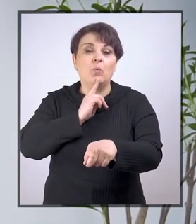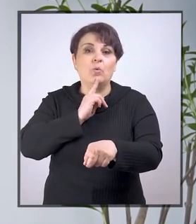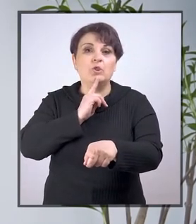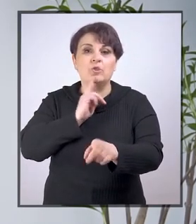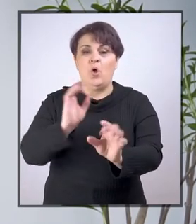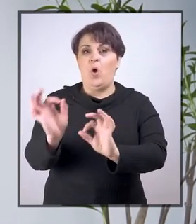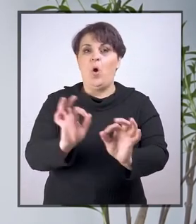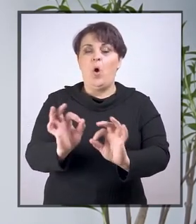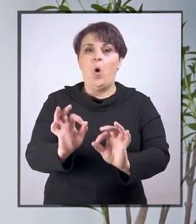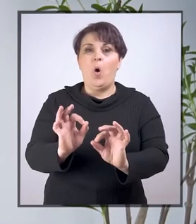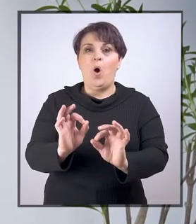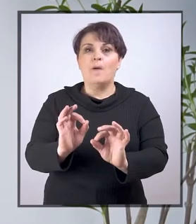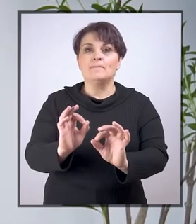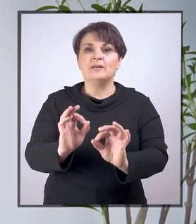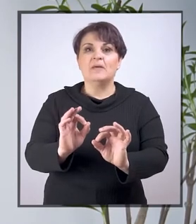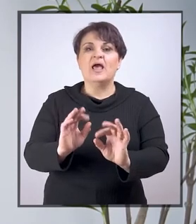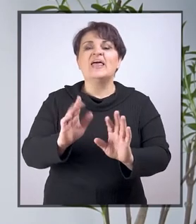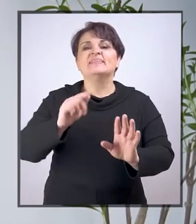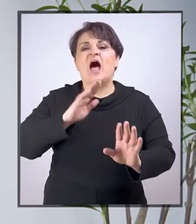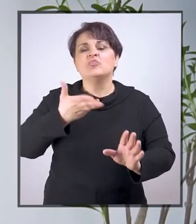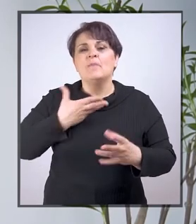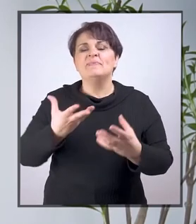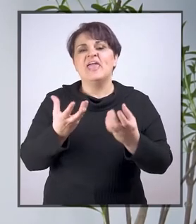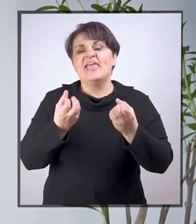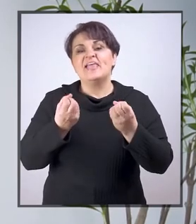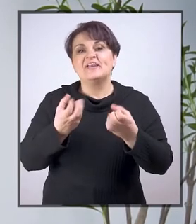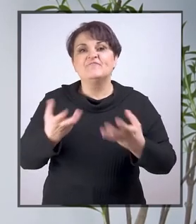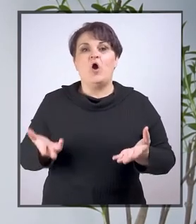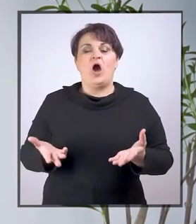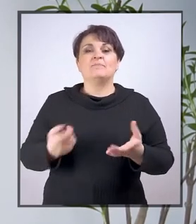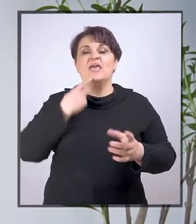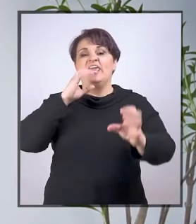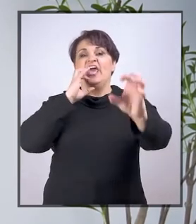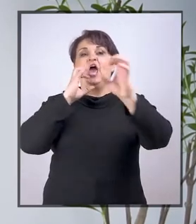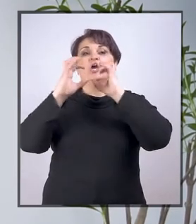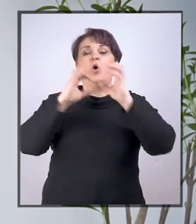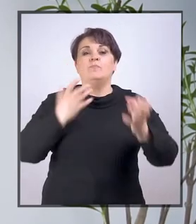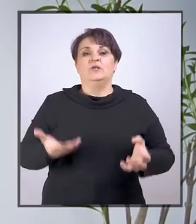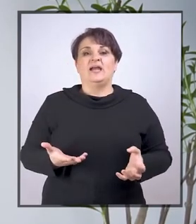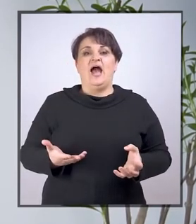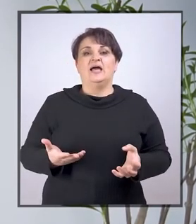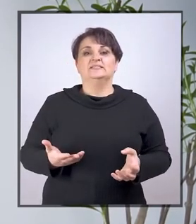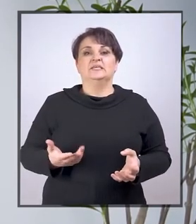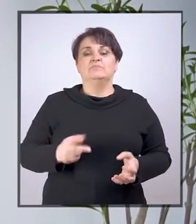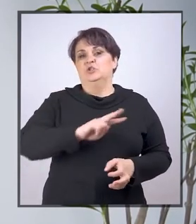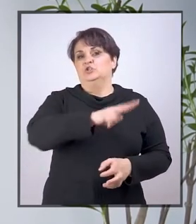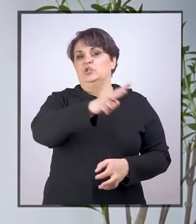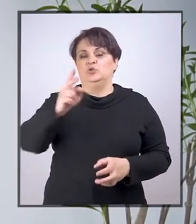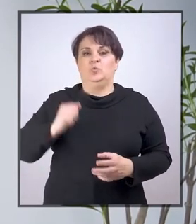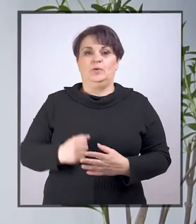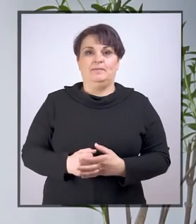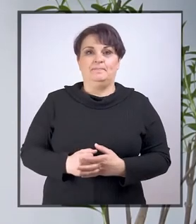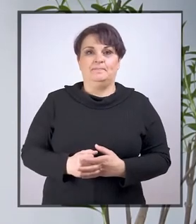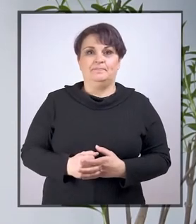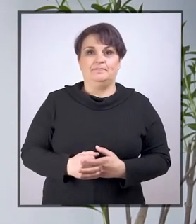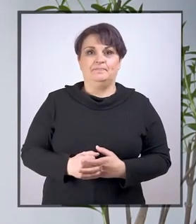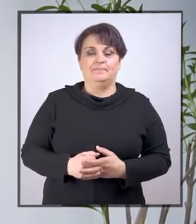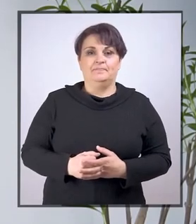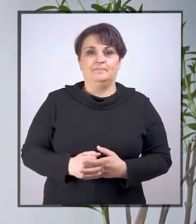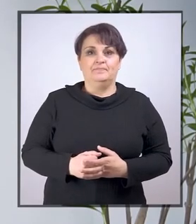omogućiti pristup informacijama i komunikacija sa drugima.